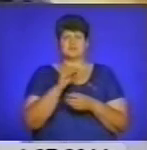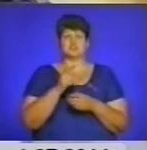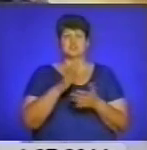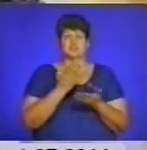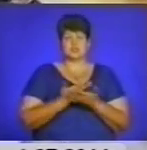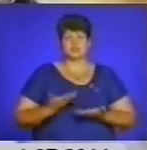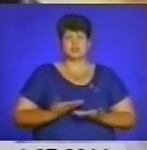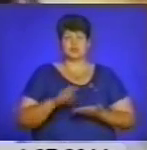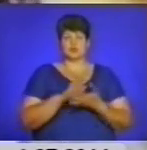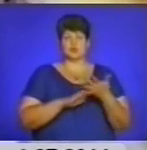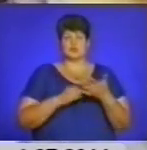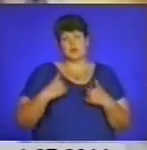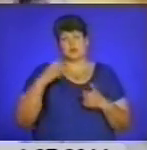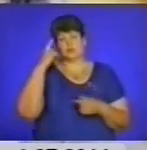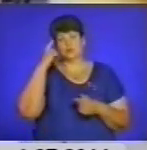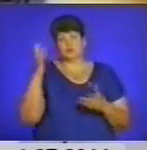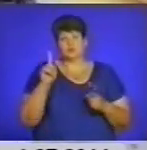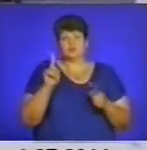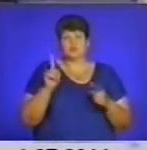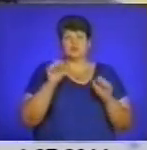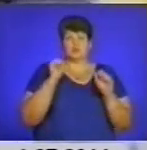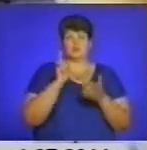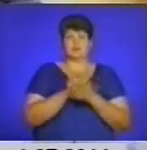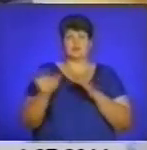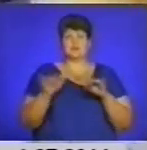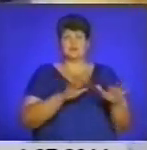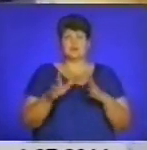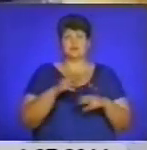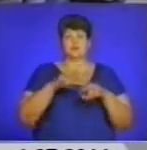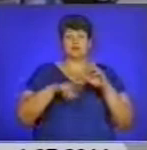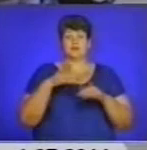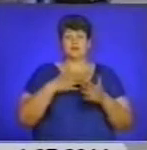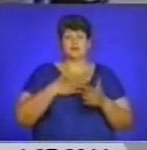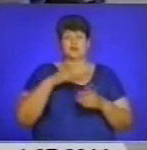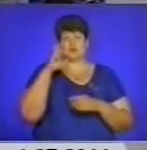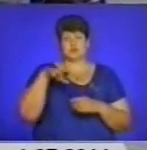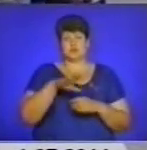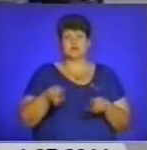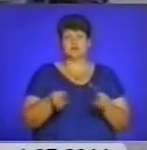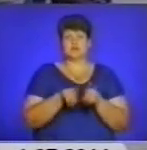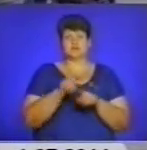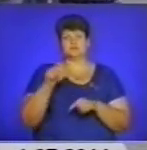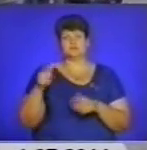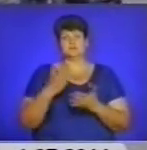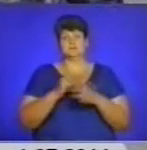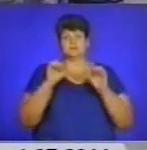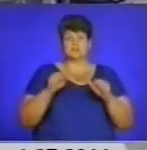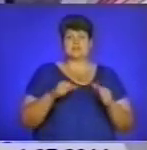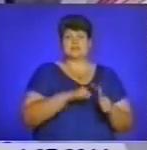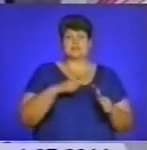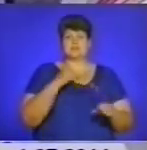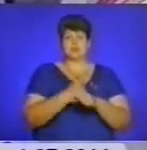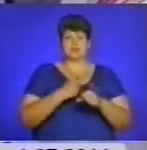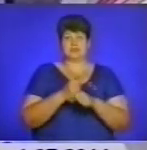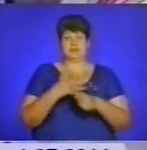продовжується. Я думаю, що ми мусимо діяти, ми мусимо будувати нашу державу. Також тернополяни мали можливість власноруч зробити